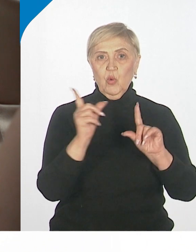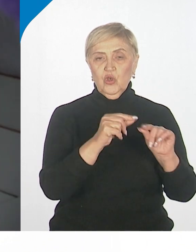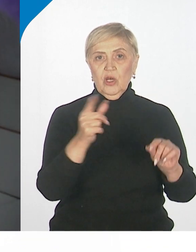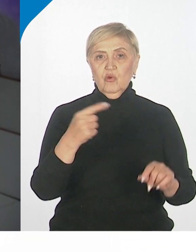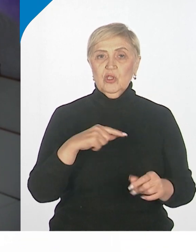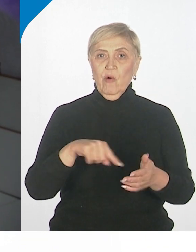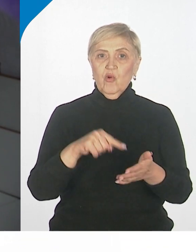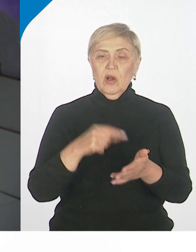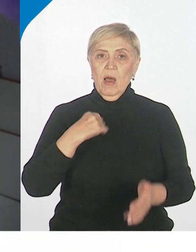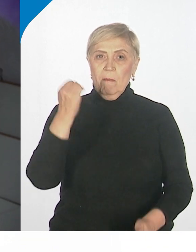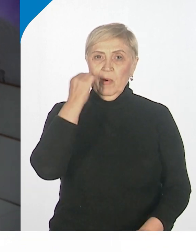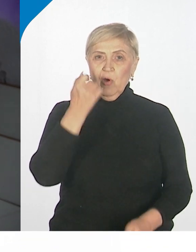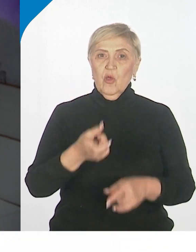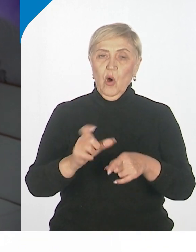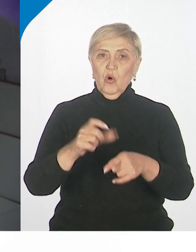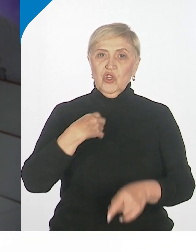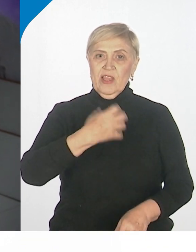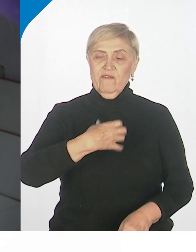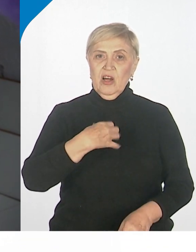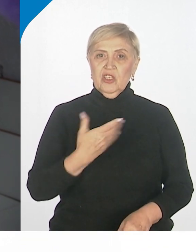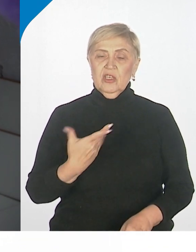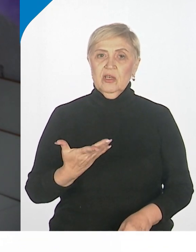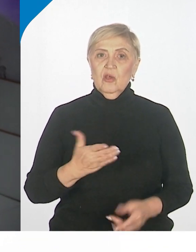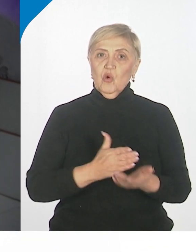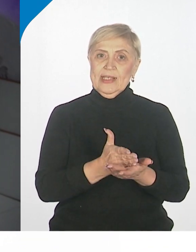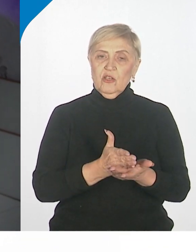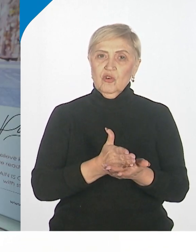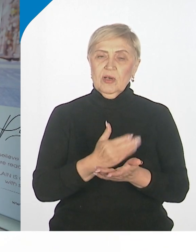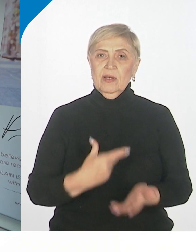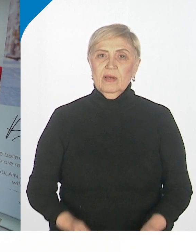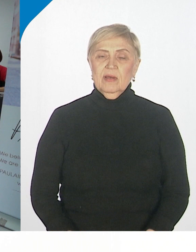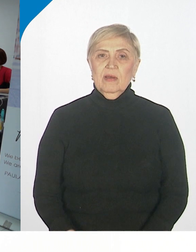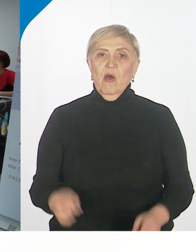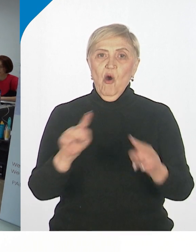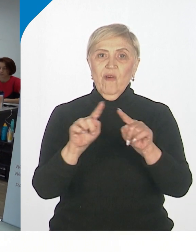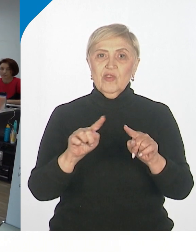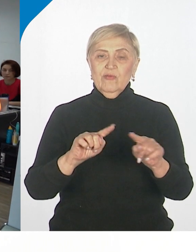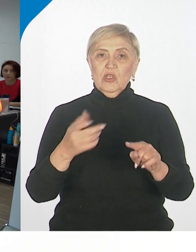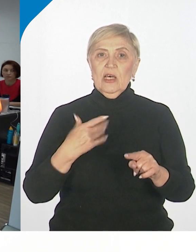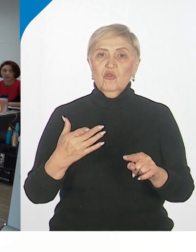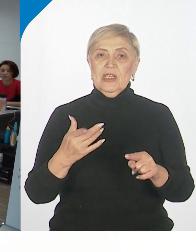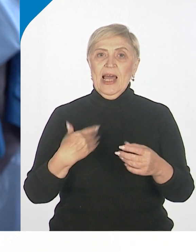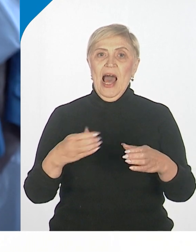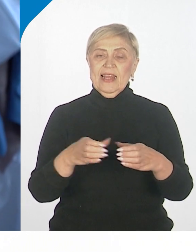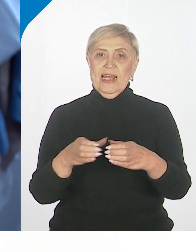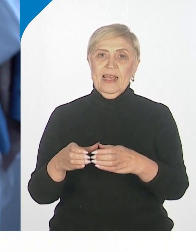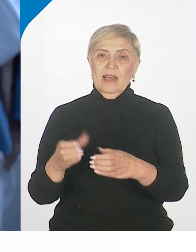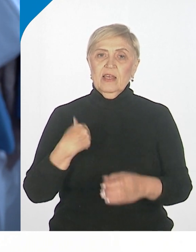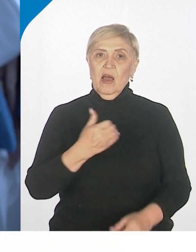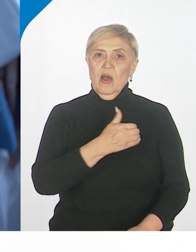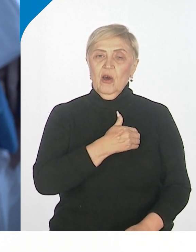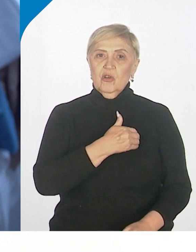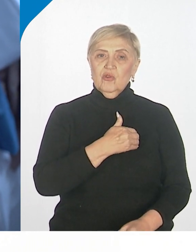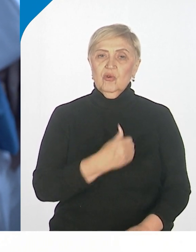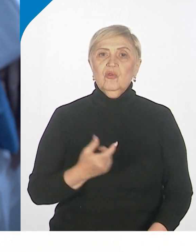на очень важную для меня стажировку звездное предел я хочу как-то набрать